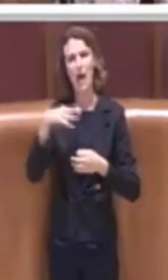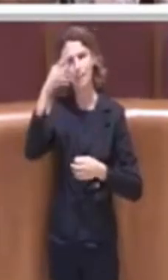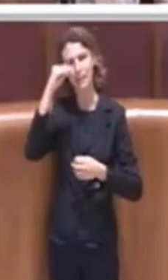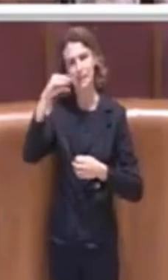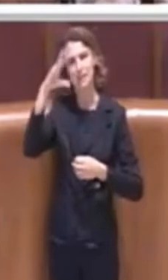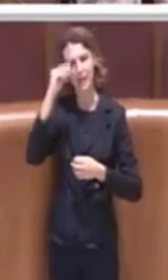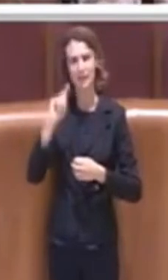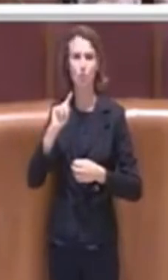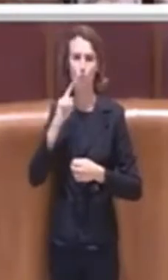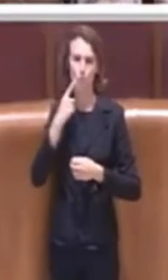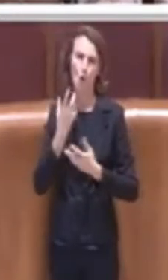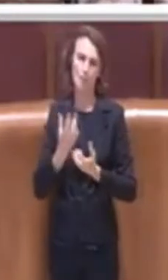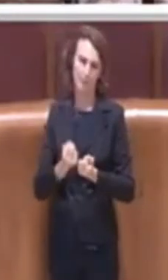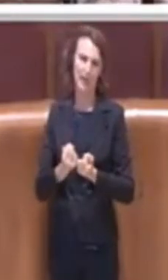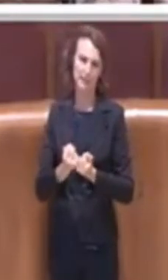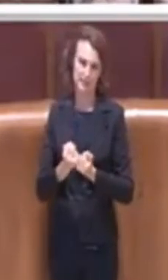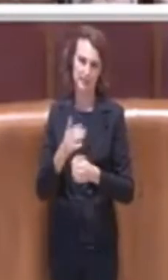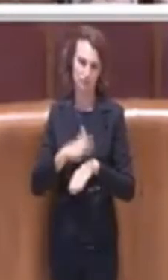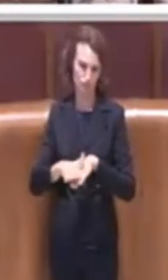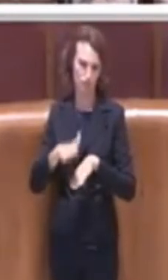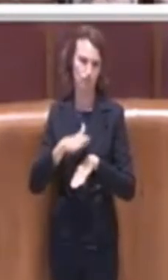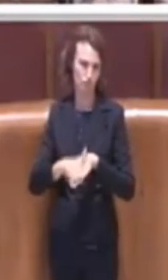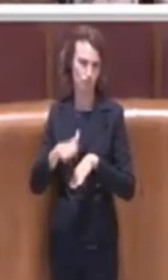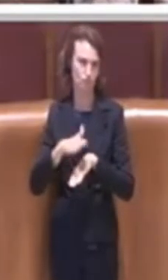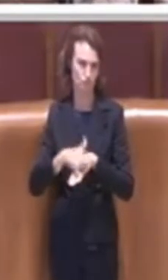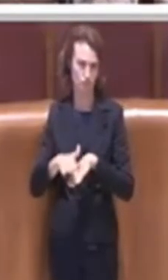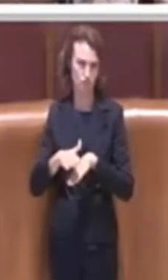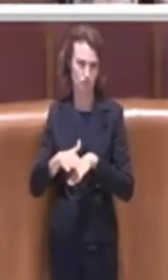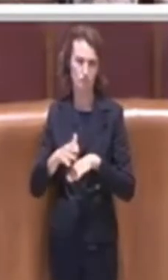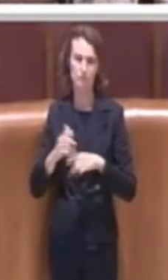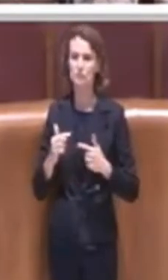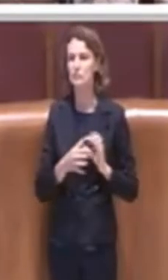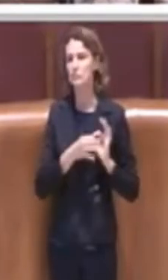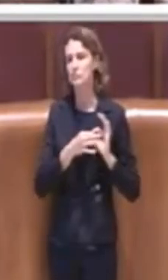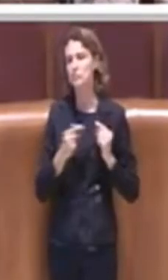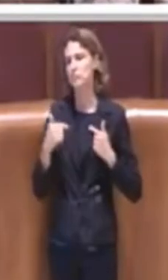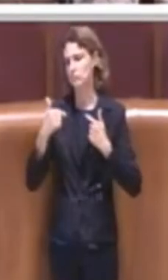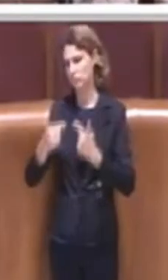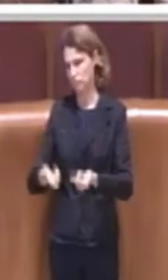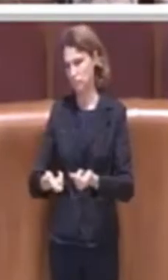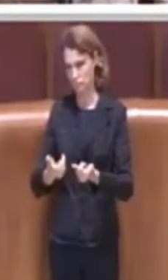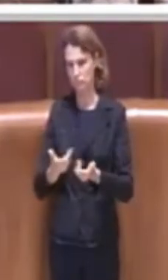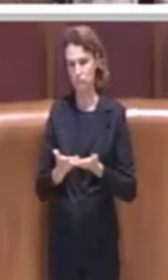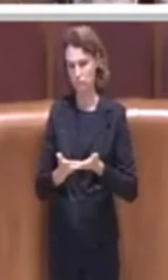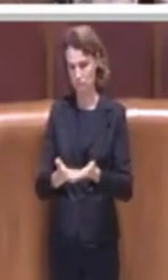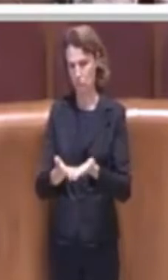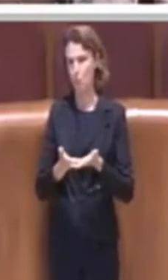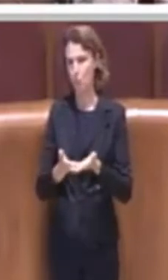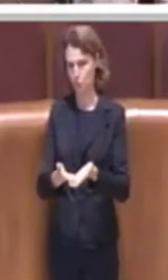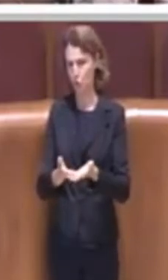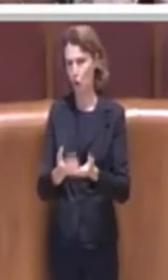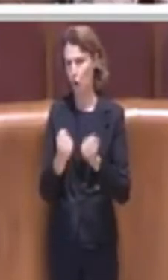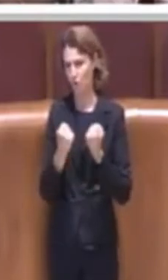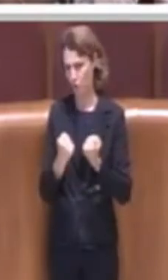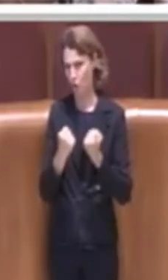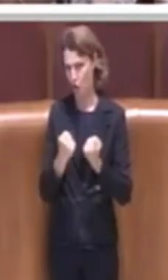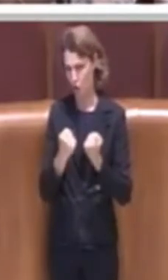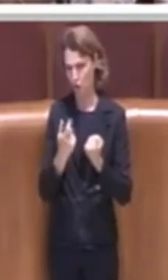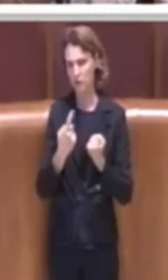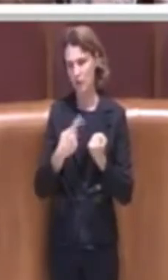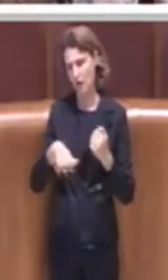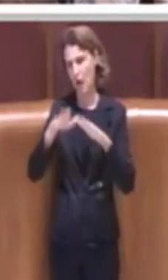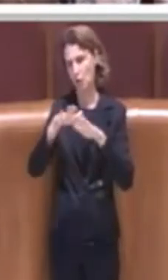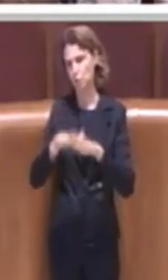prassi, affinché si possa dare un contributo notevole e consistente a tutelare